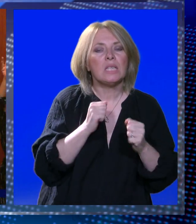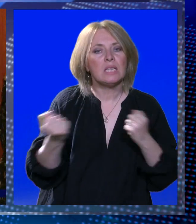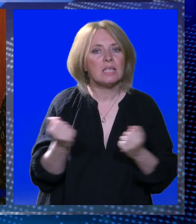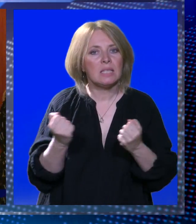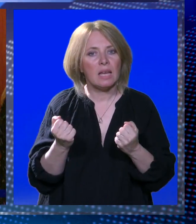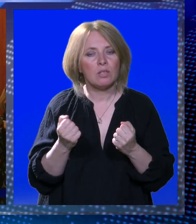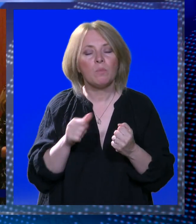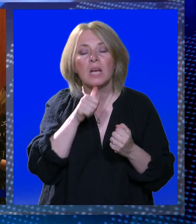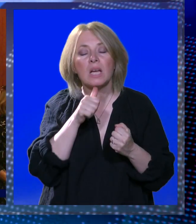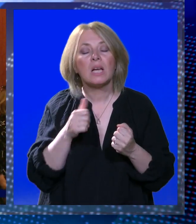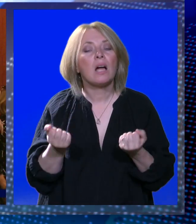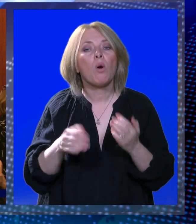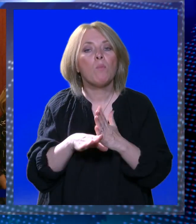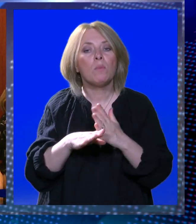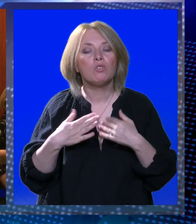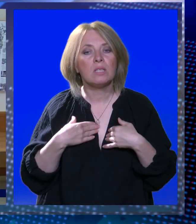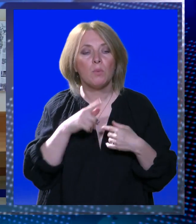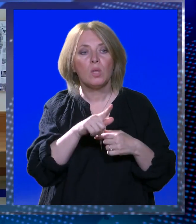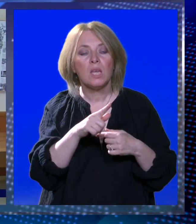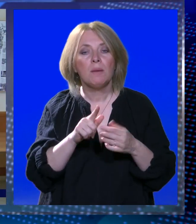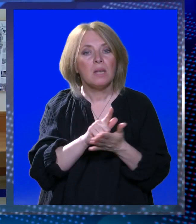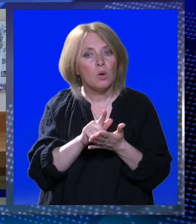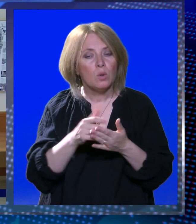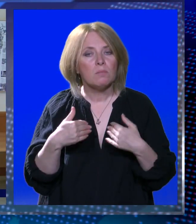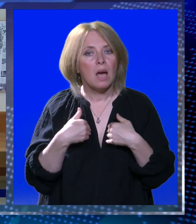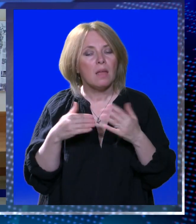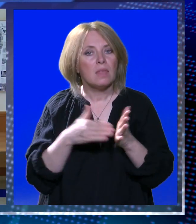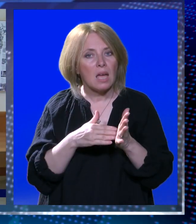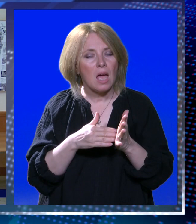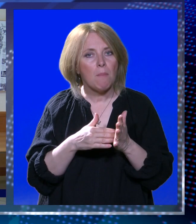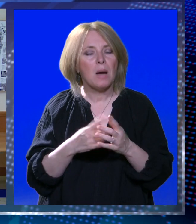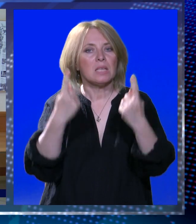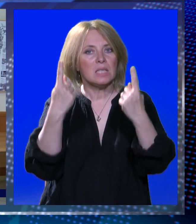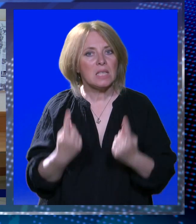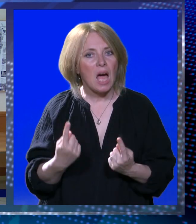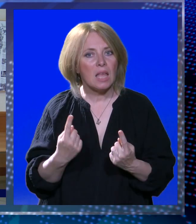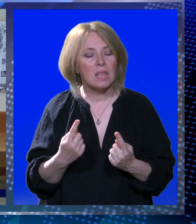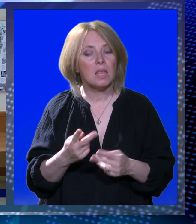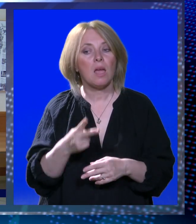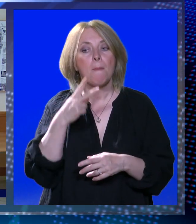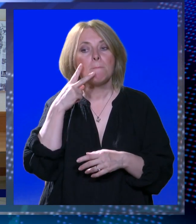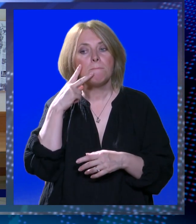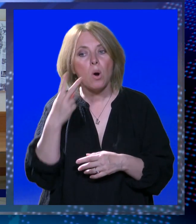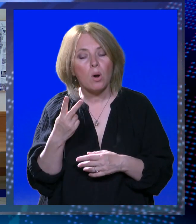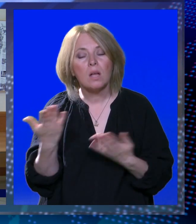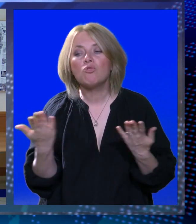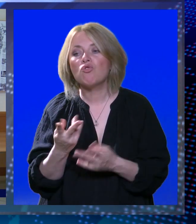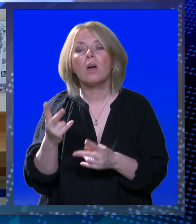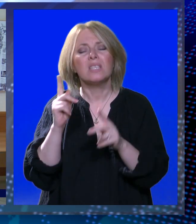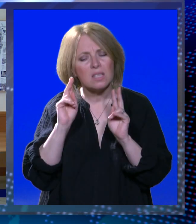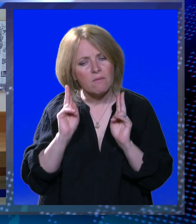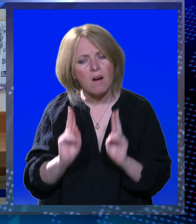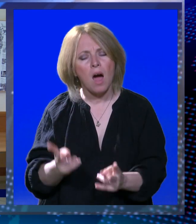situacije i pomoći sebi. U tim trenucima treba jednostavno stati na loptu, pogledati koji su naši